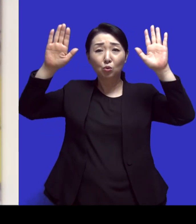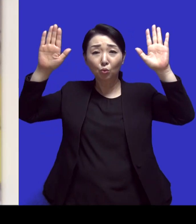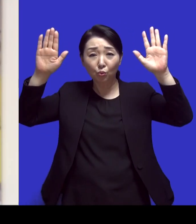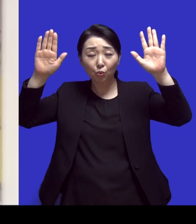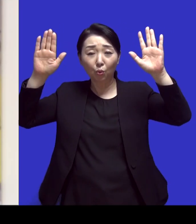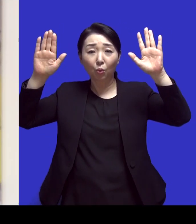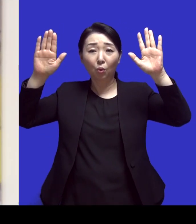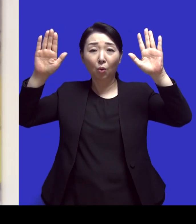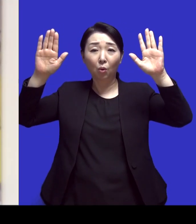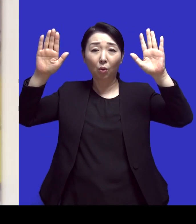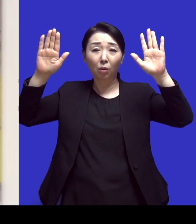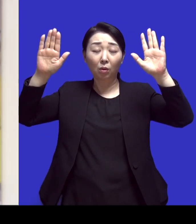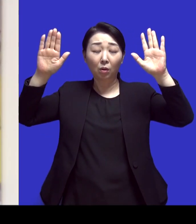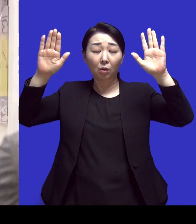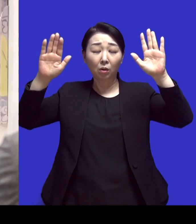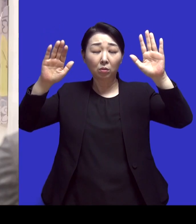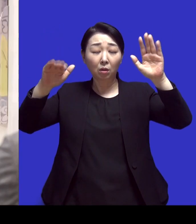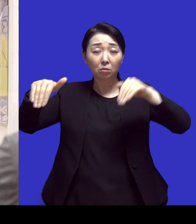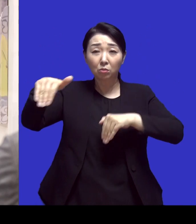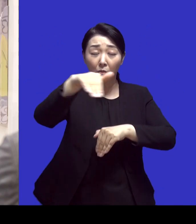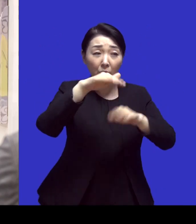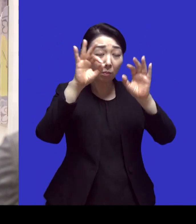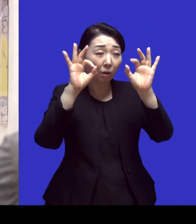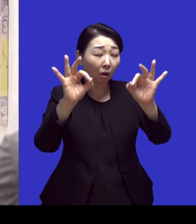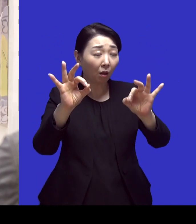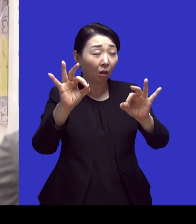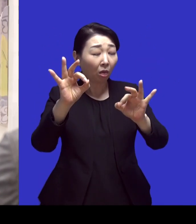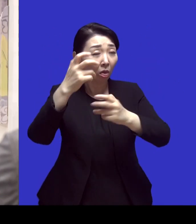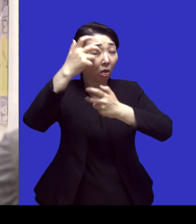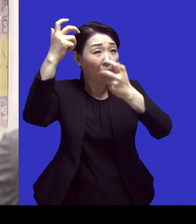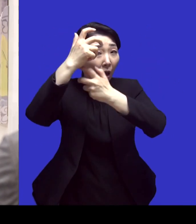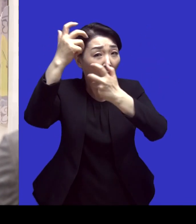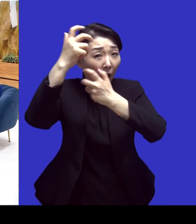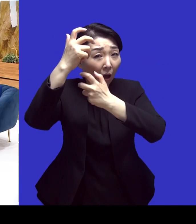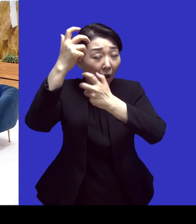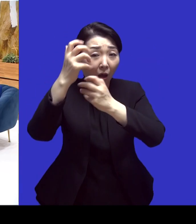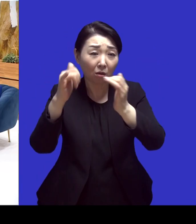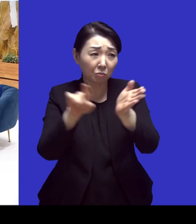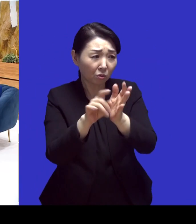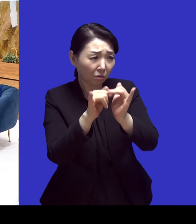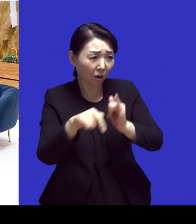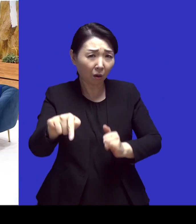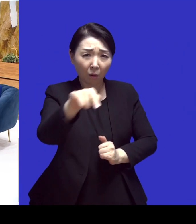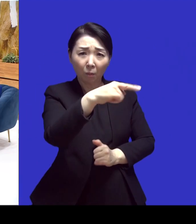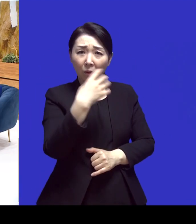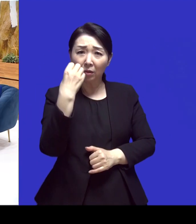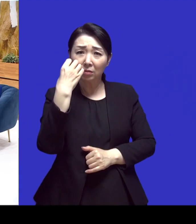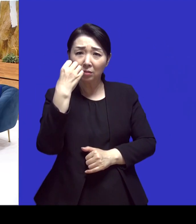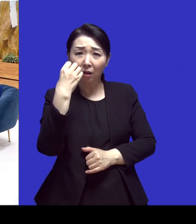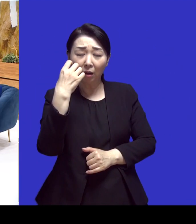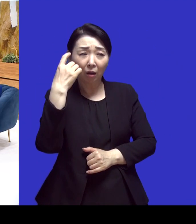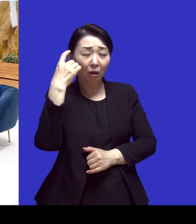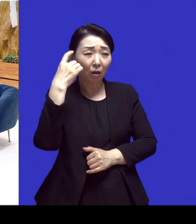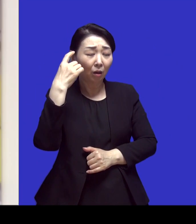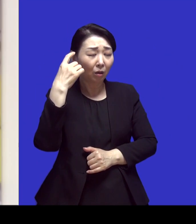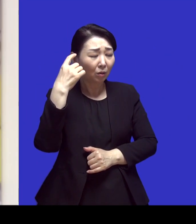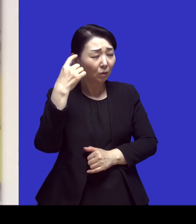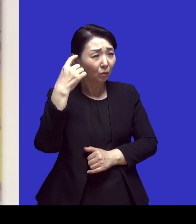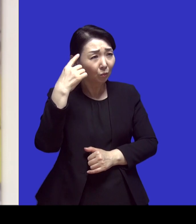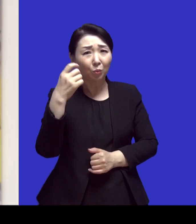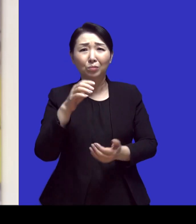저는 처음에 갔을 때는 광신도 집단인가 지구일 정도로 네 굉장히 이제 뜨거웠었는데